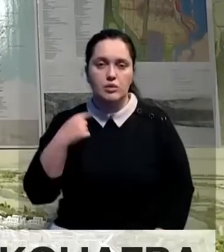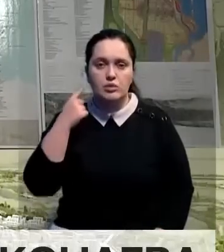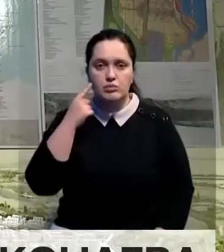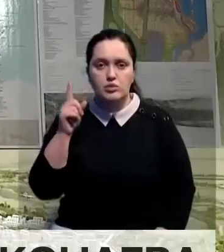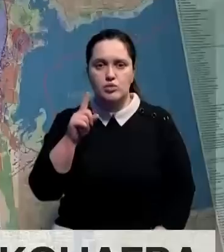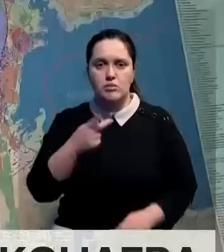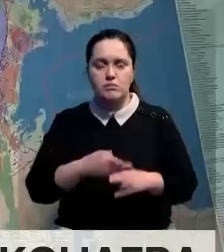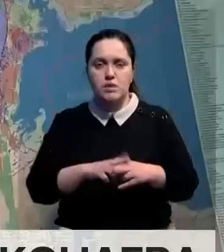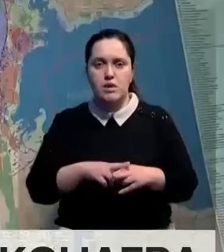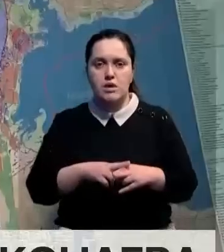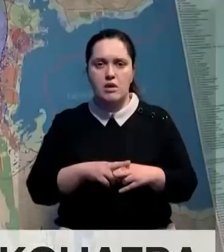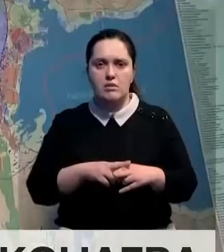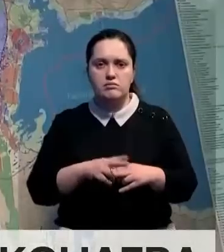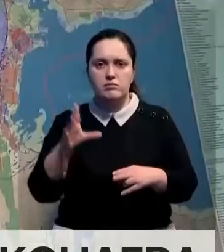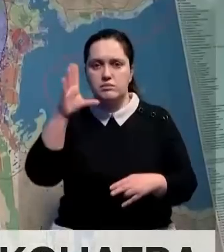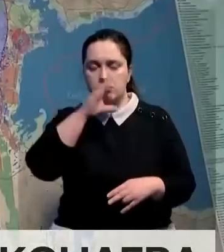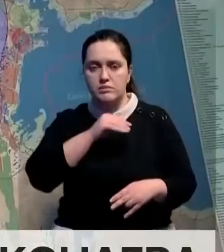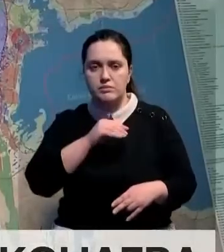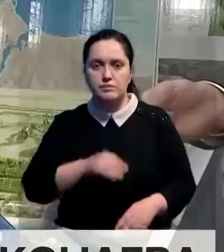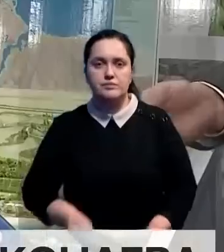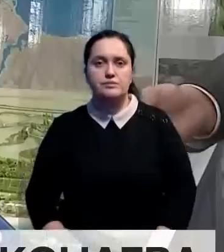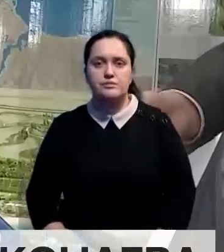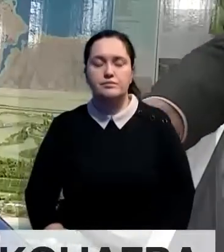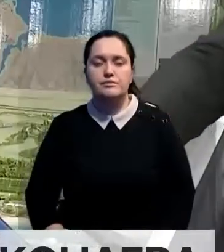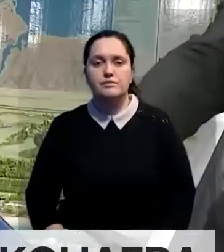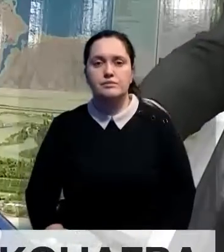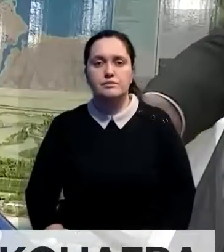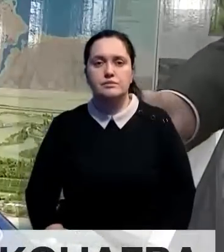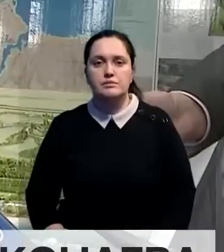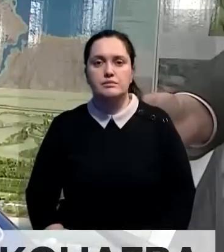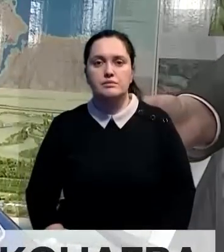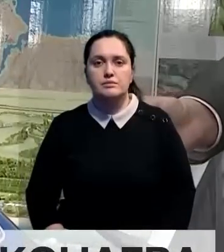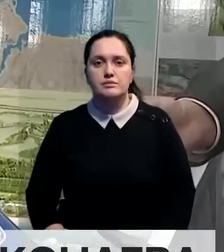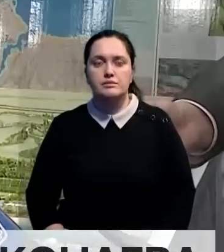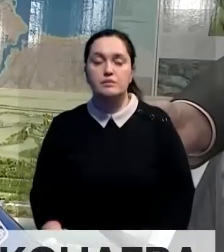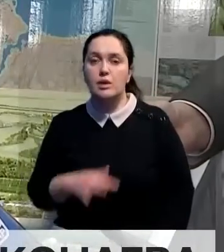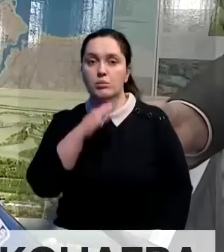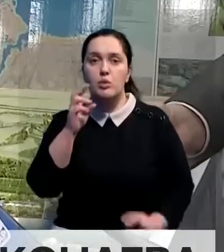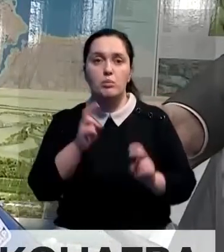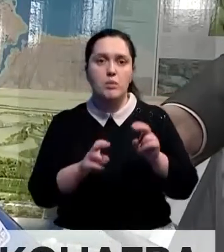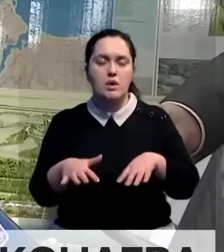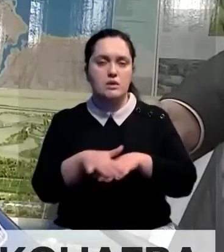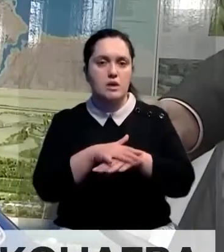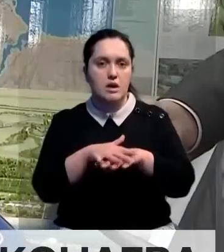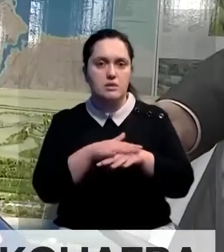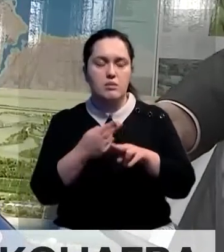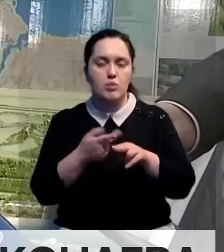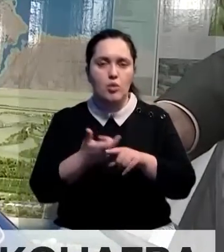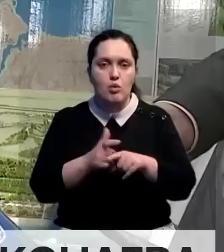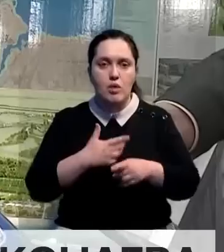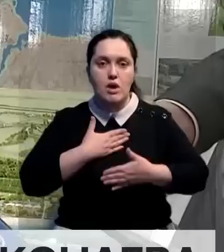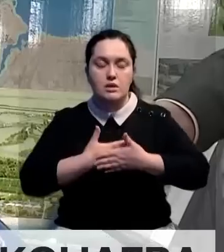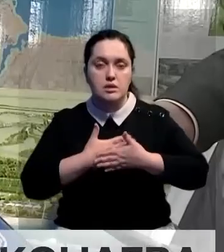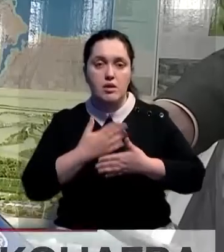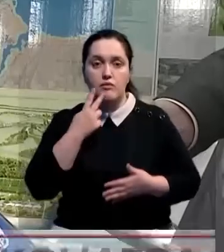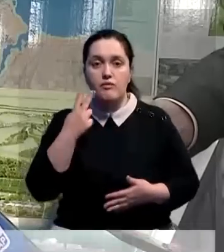сопротивления не должно быть. Я так поняла из ответа. Здесь, в принципе, много предприятий, большое население, очень такое активное, и